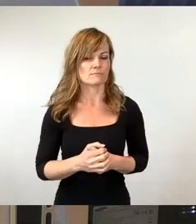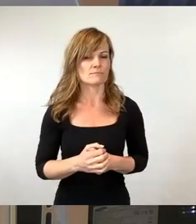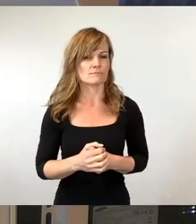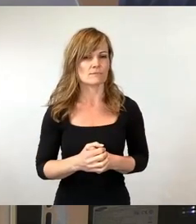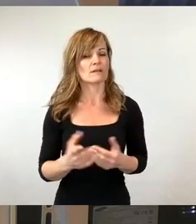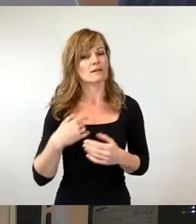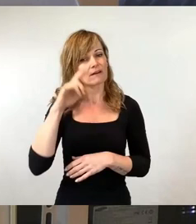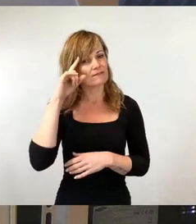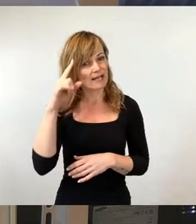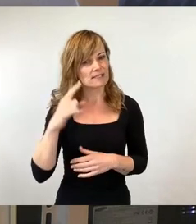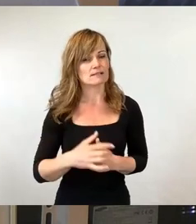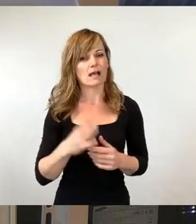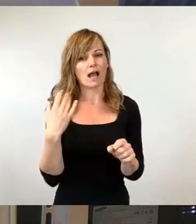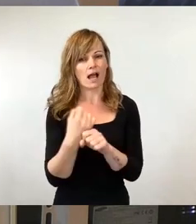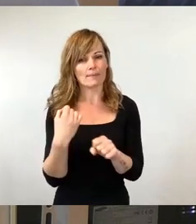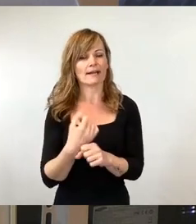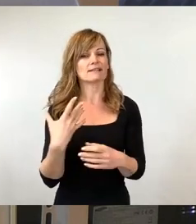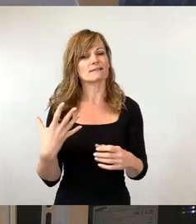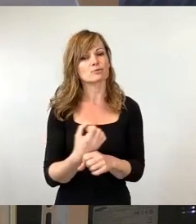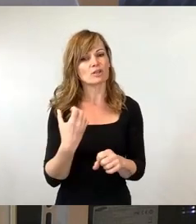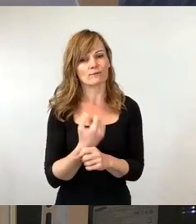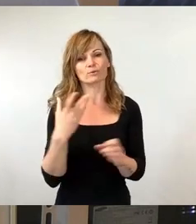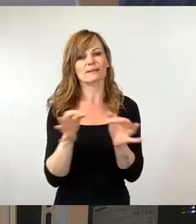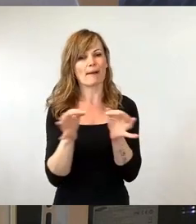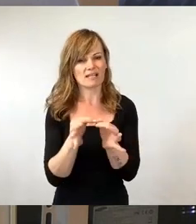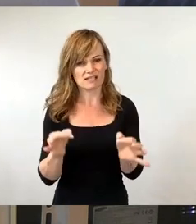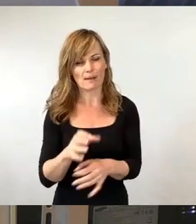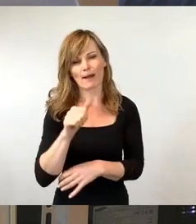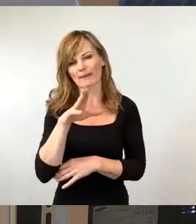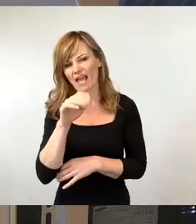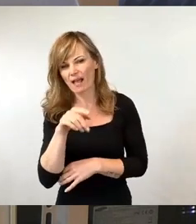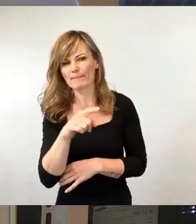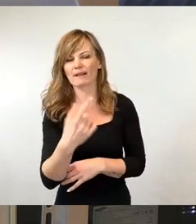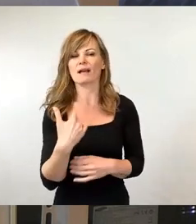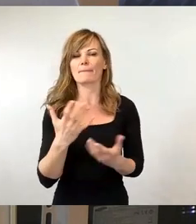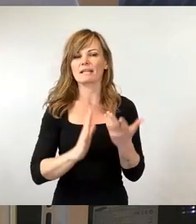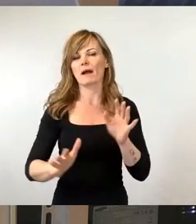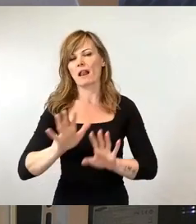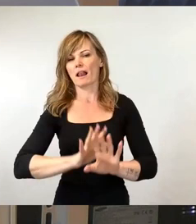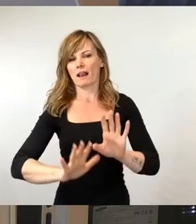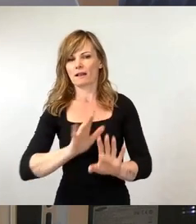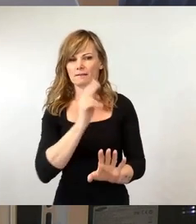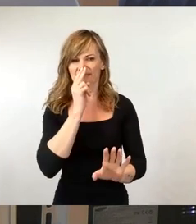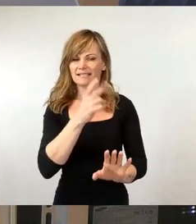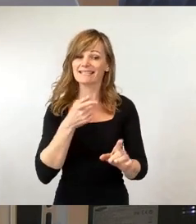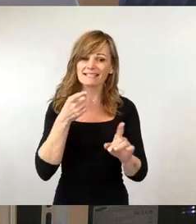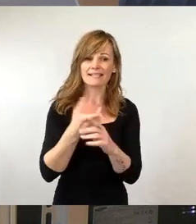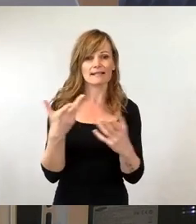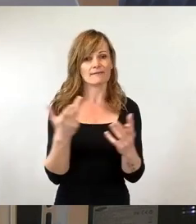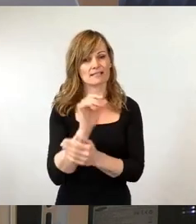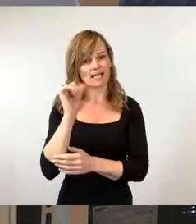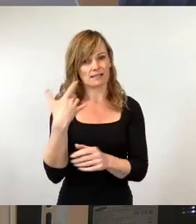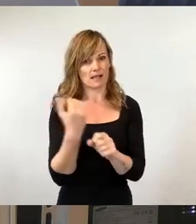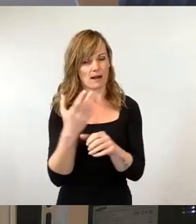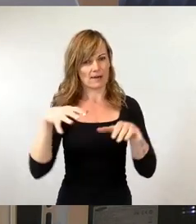Arbeitsbeschaffungsmaßnahmen auch schon mal Wahrheiten kaschieren. Ziel muss immer der erste Arbeitsmarkt sein. Es gibt genug zu tun